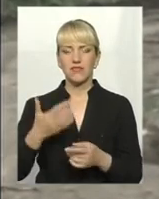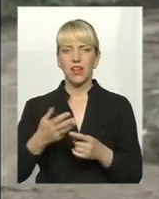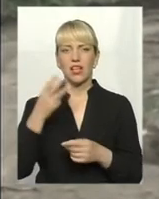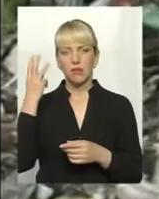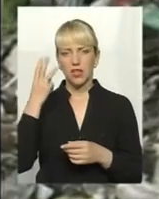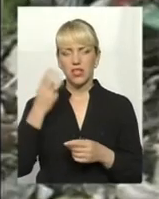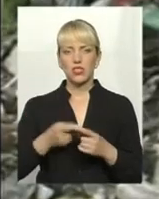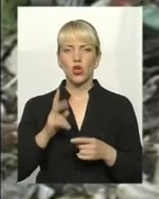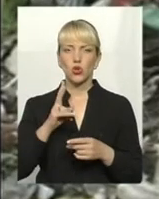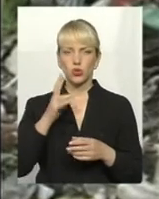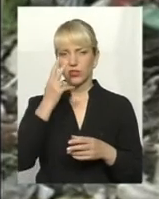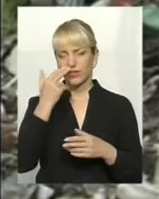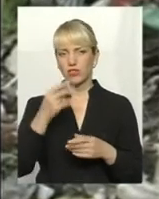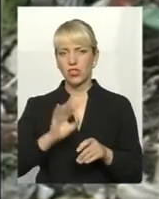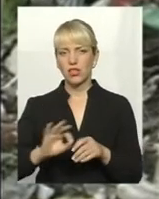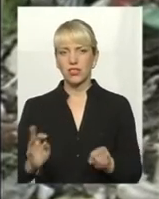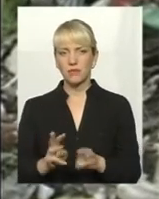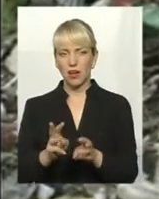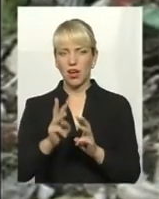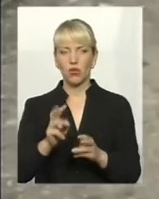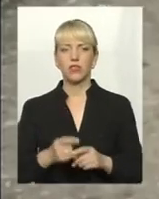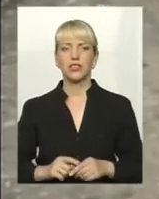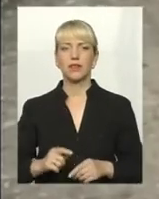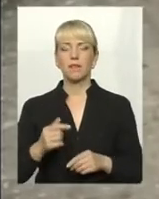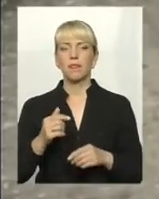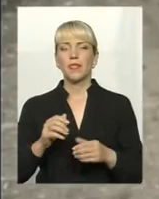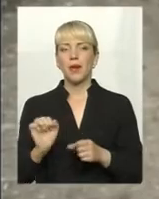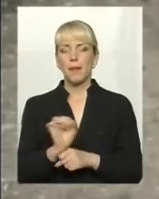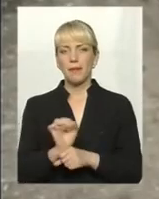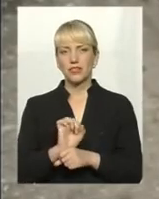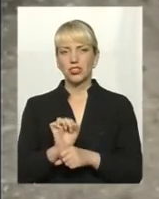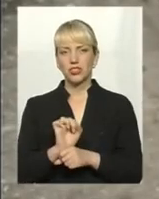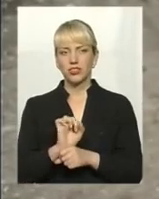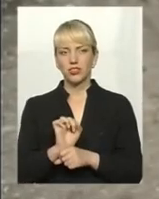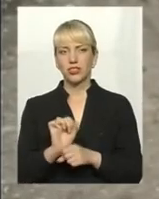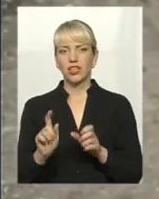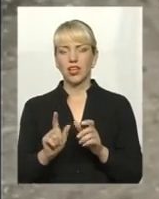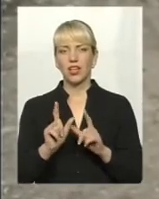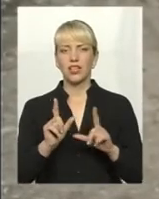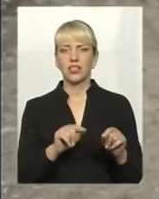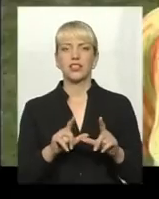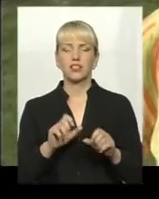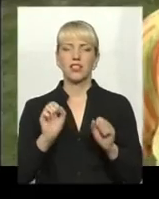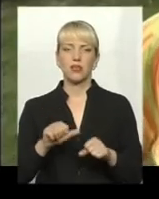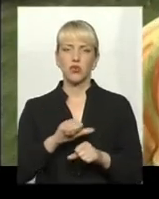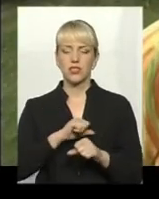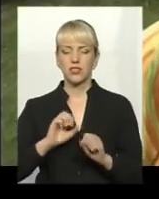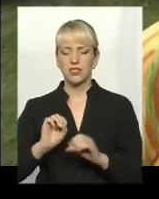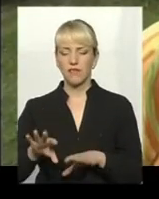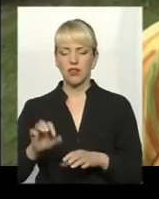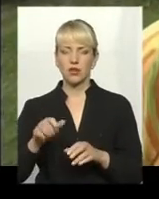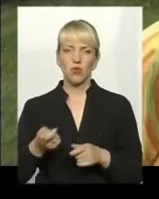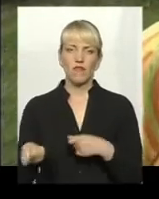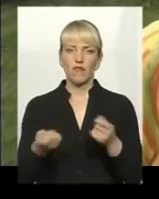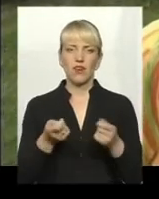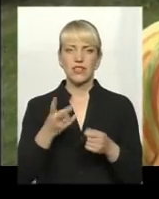рештки, а органікою одобрювати присадибні ділянки. Їздить машина, можна здавати, можна самим вивезти туди на